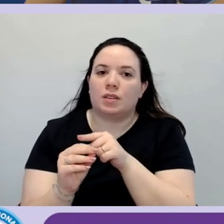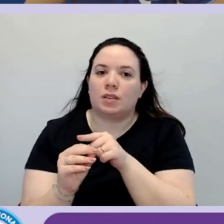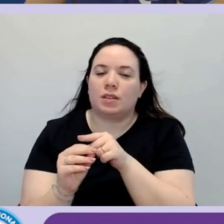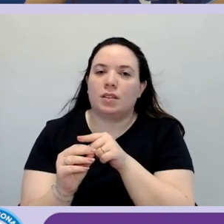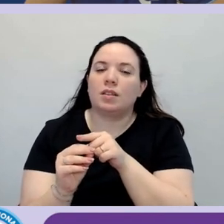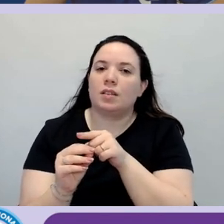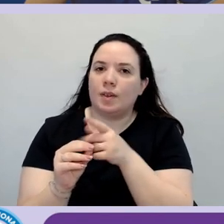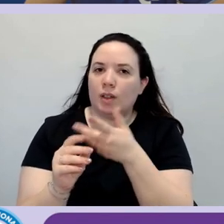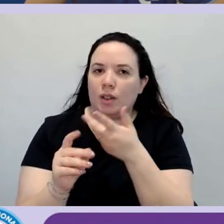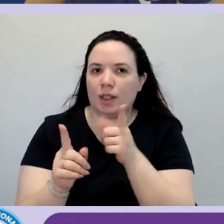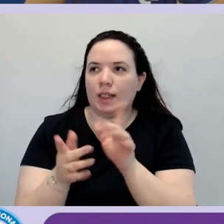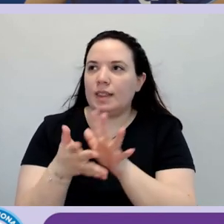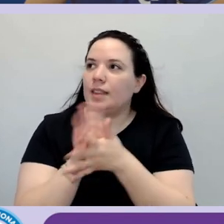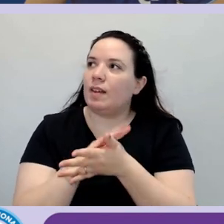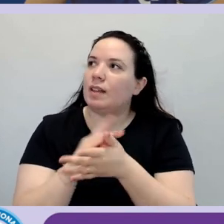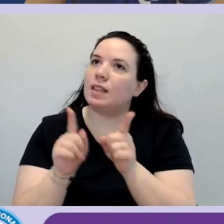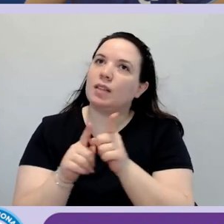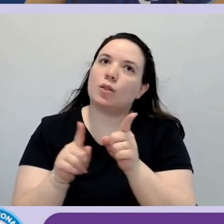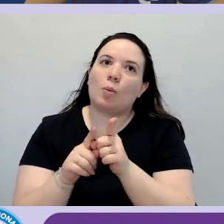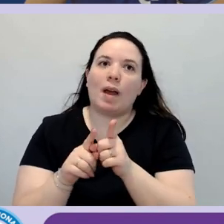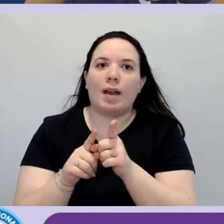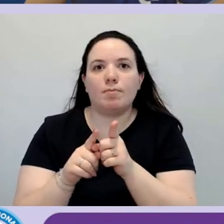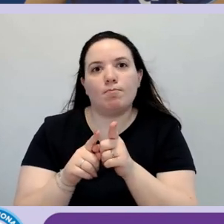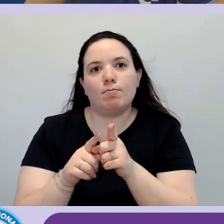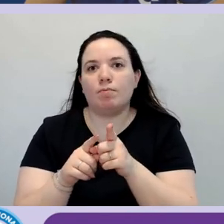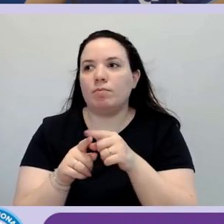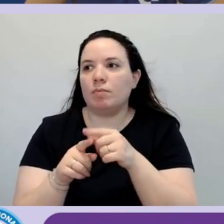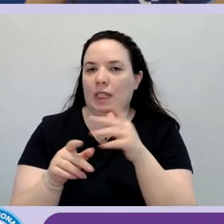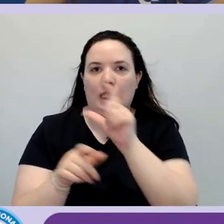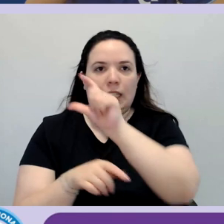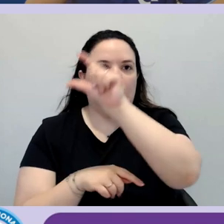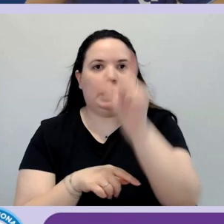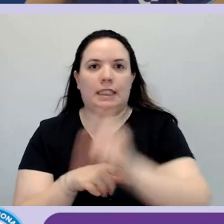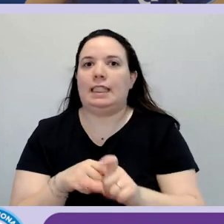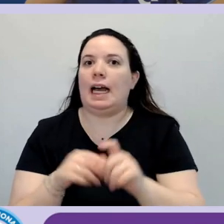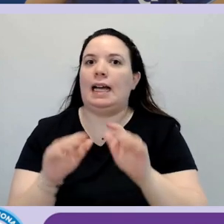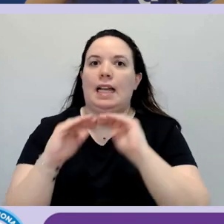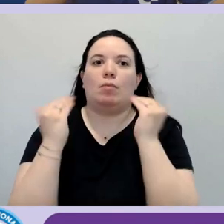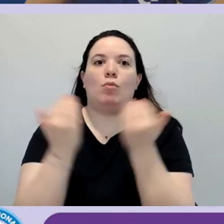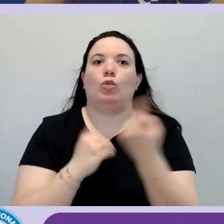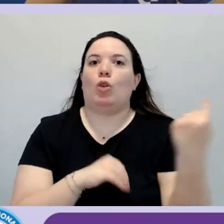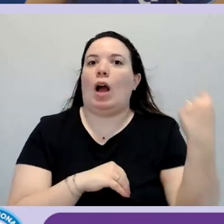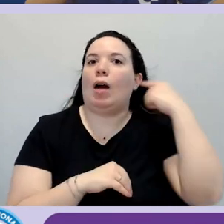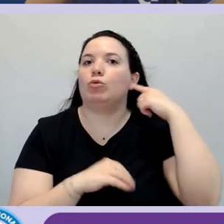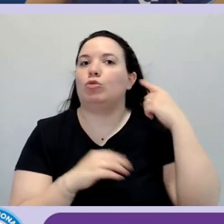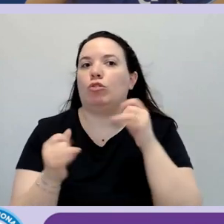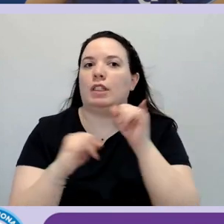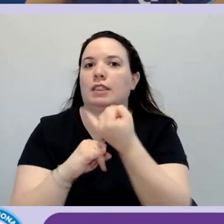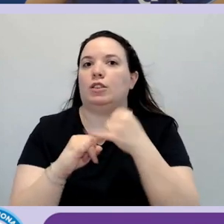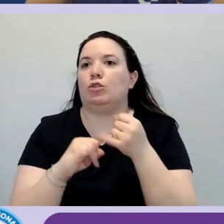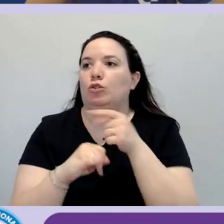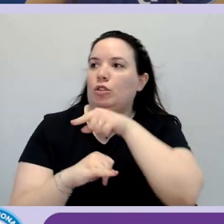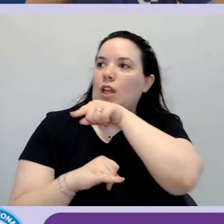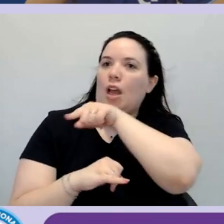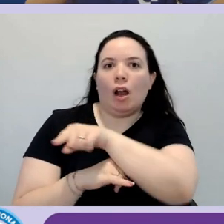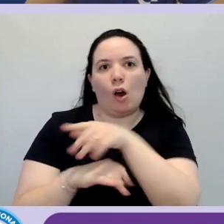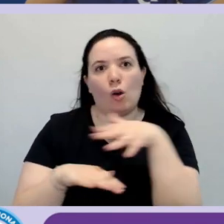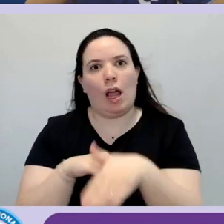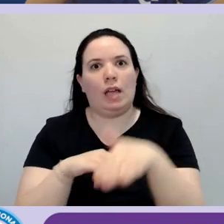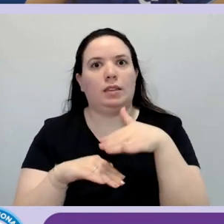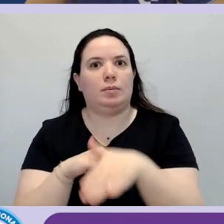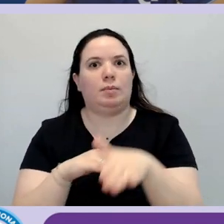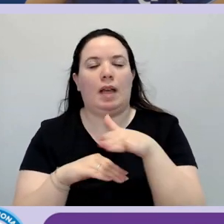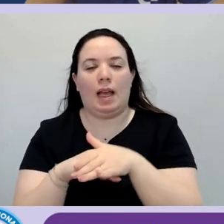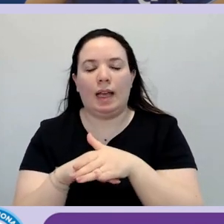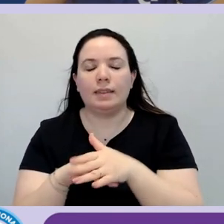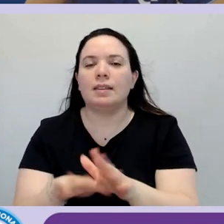la la guida in Italia per quello che è è il mondo del dell'audiodescrizione, quindi anzi invito